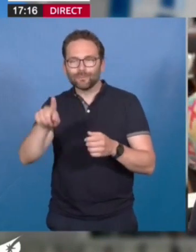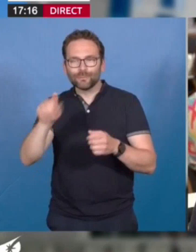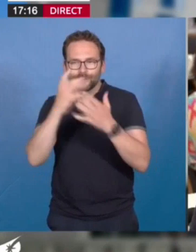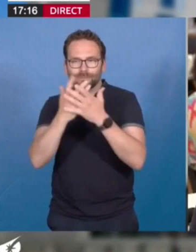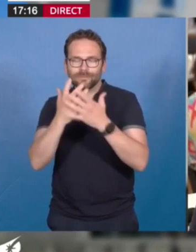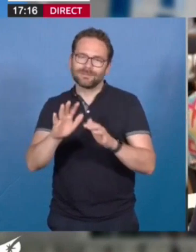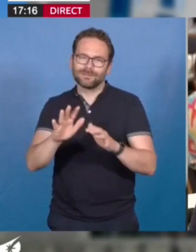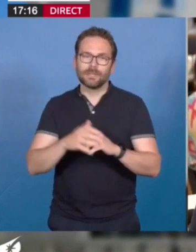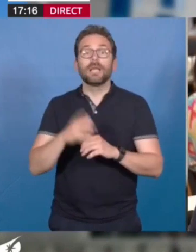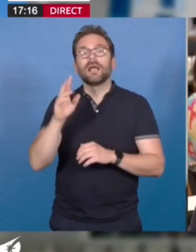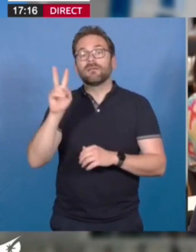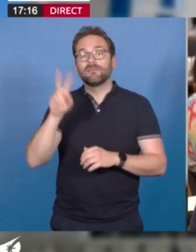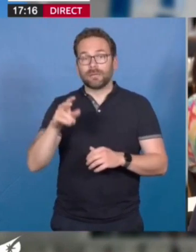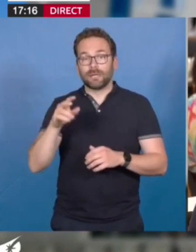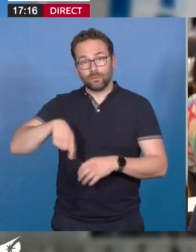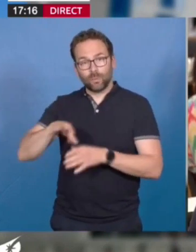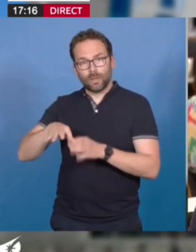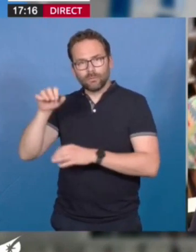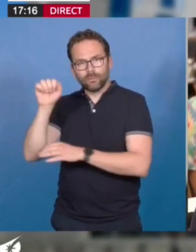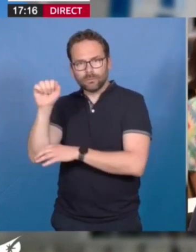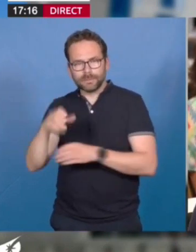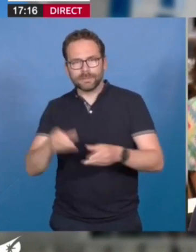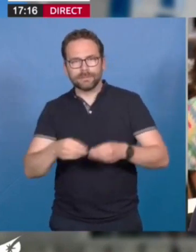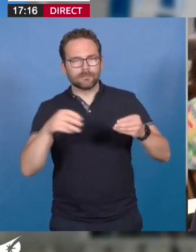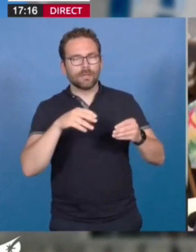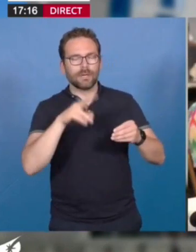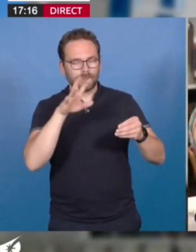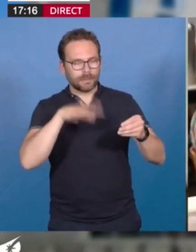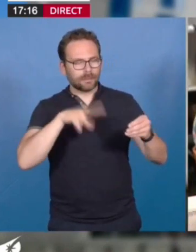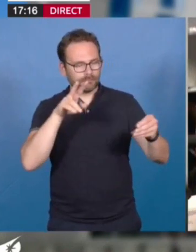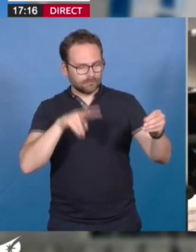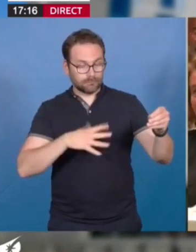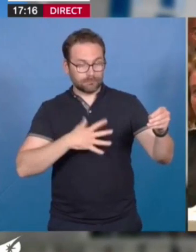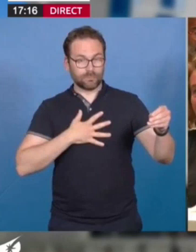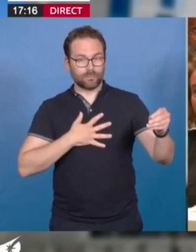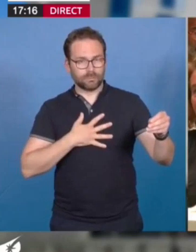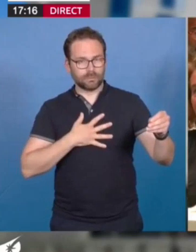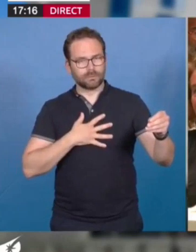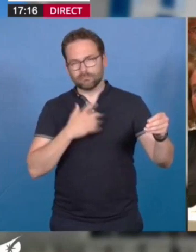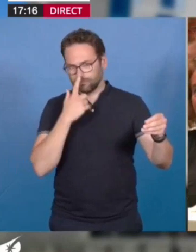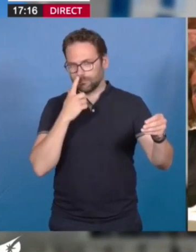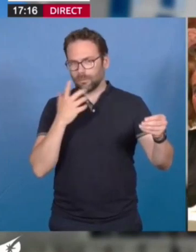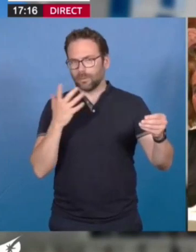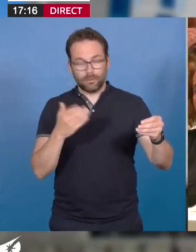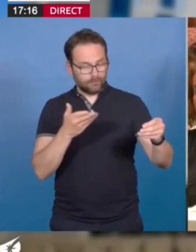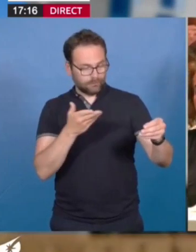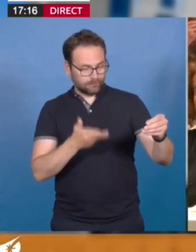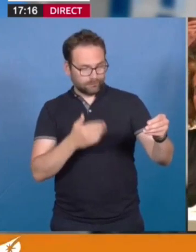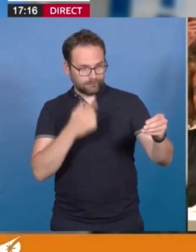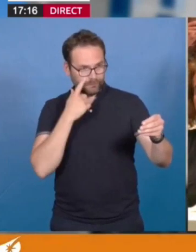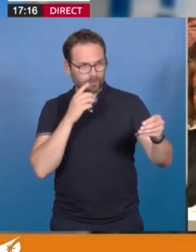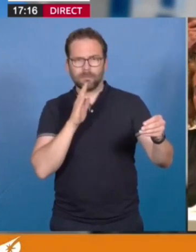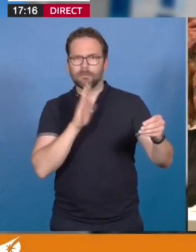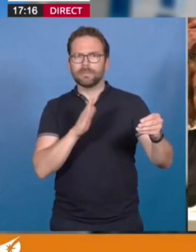communistes à la lecture de la délibération qui nous est proposée d'adopter. En effet, nous voyons à travers celle-ci toutes les conséquences